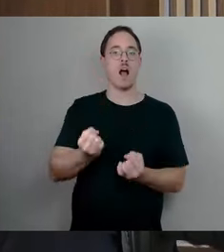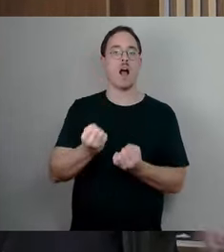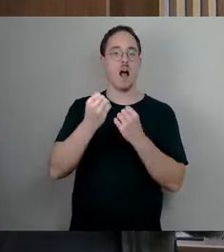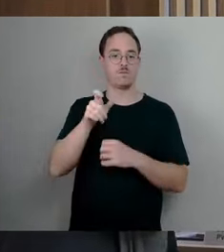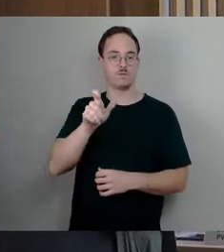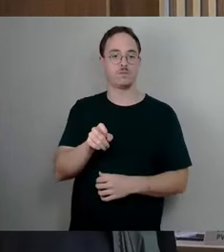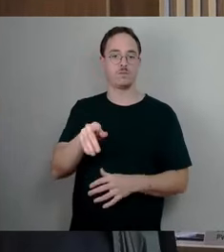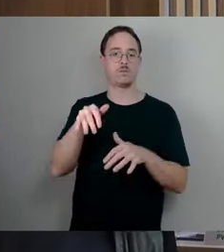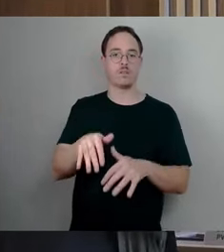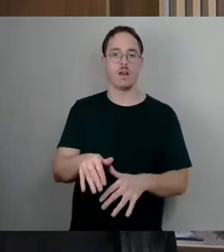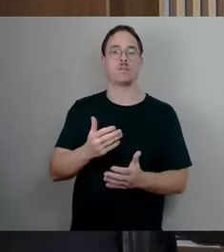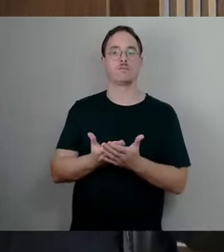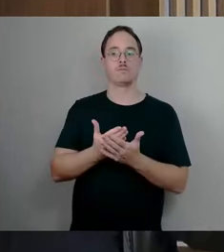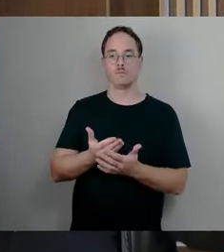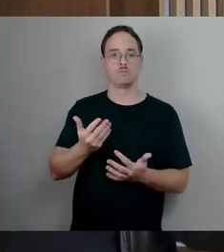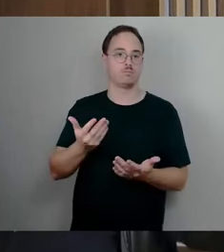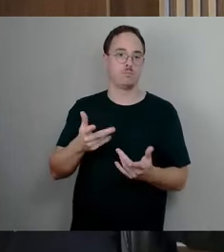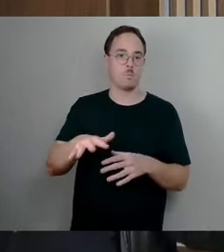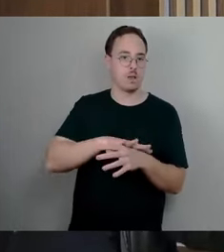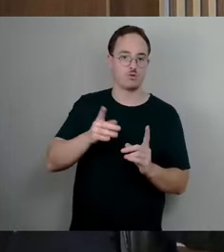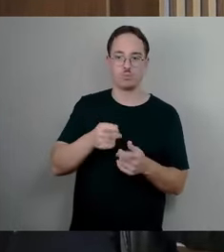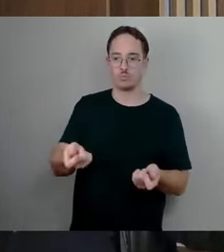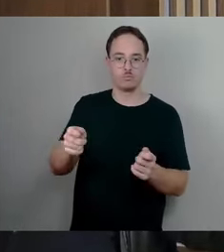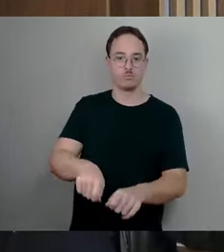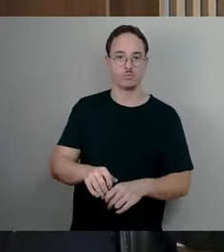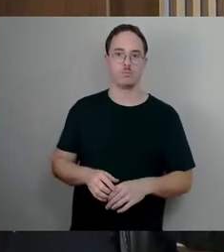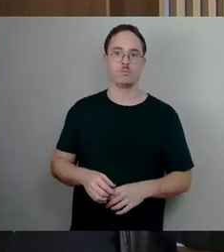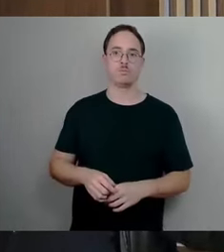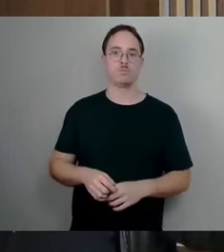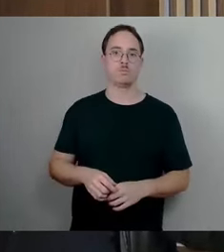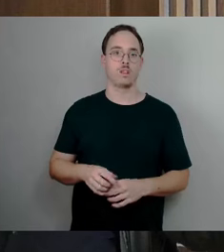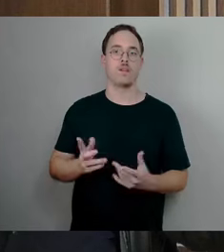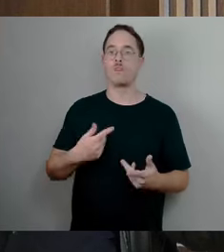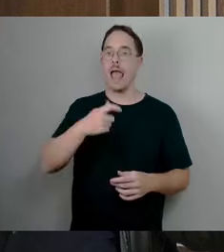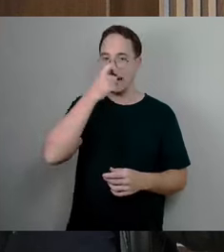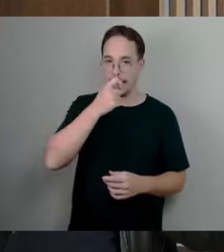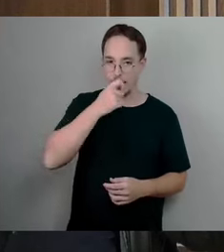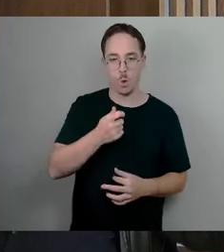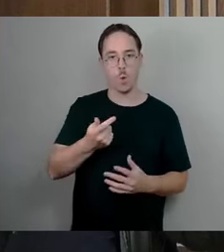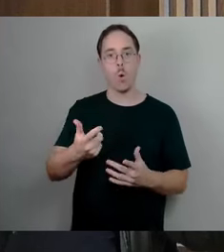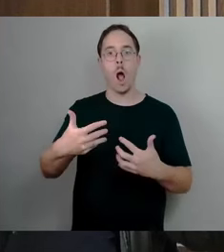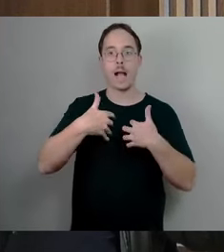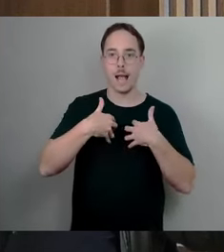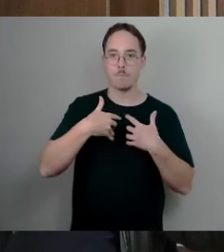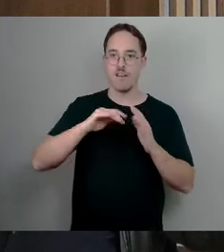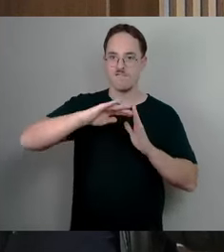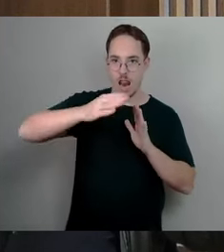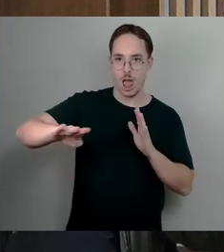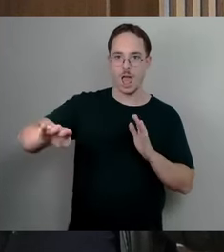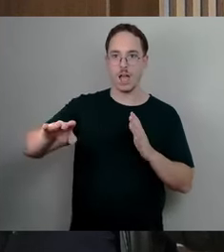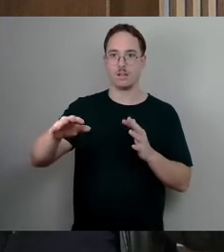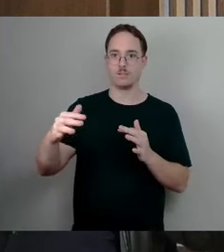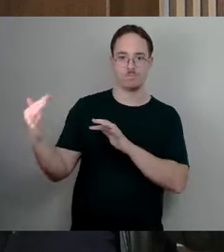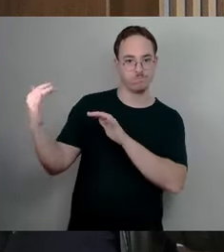Und das war Anfang Oktober, die jetzt gerade voll laufende Erkältungs und Krippewelle war erst am Anfang. Aber wir wissen alle,